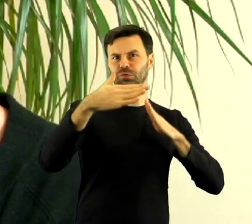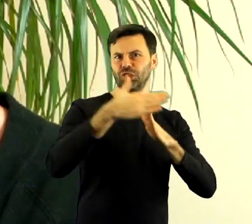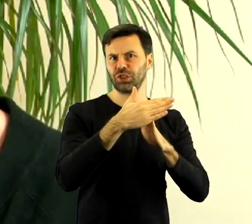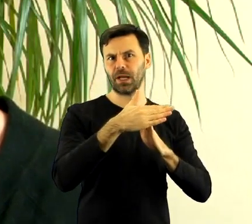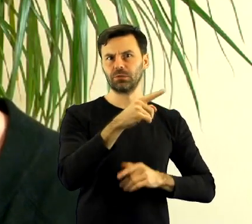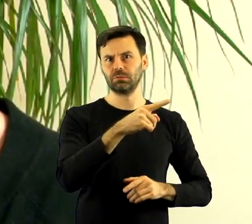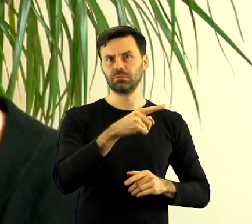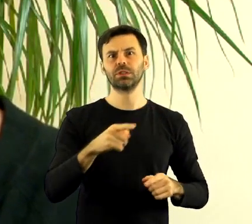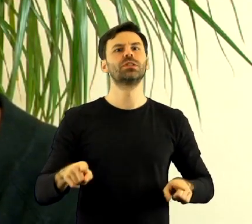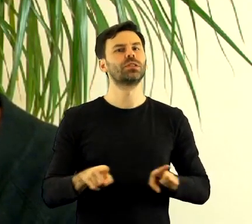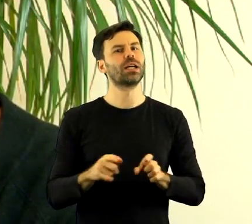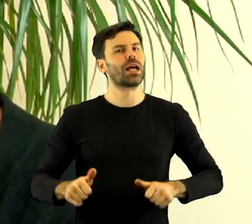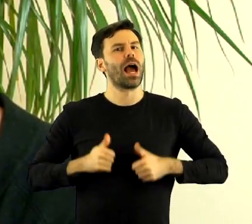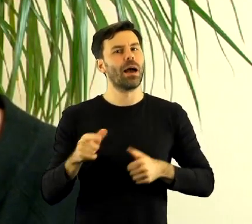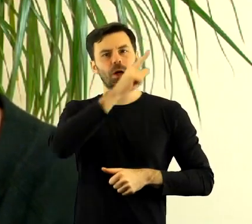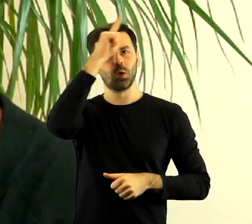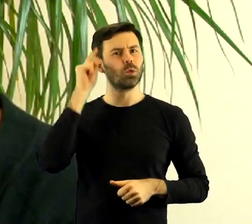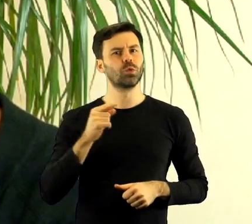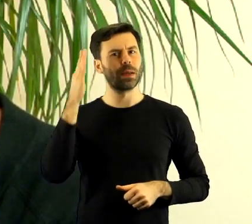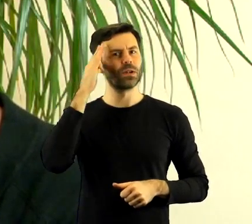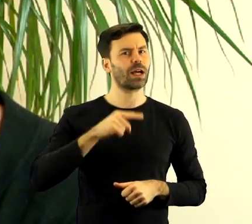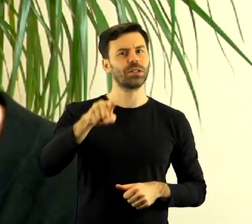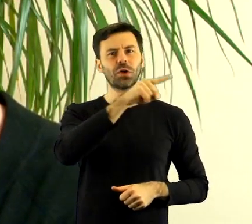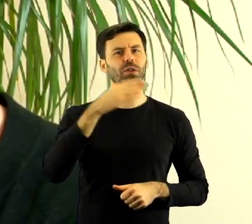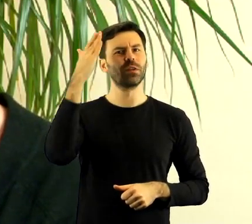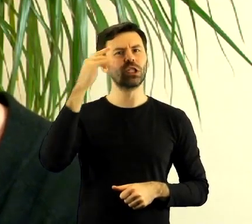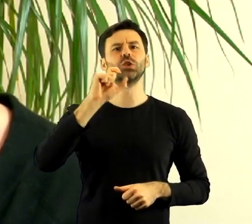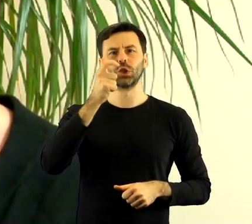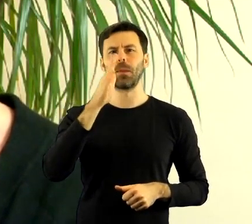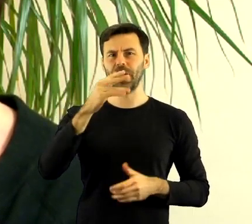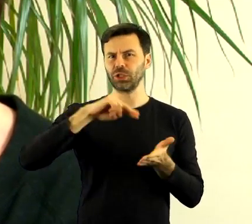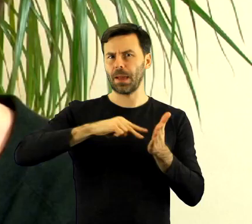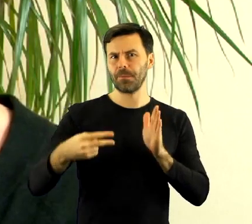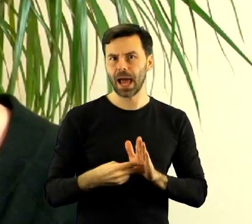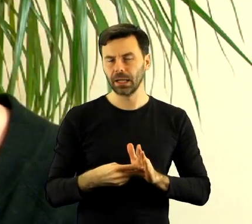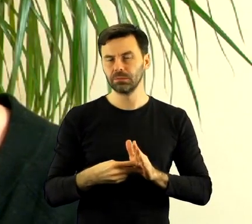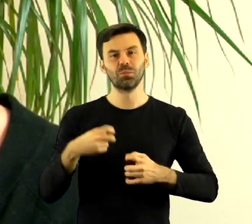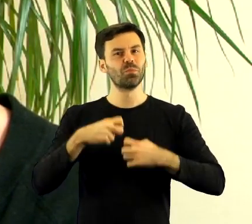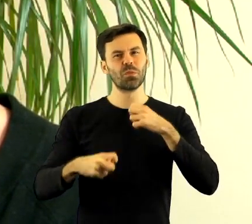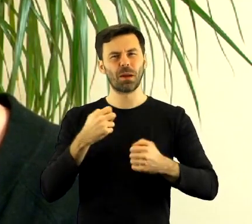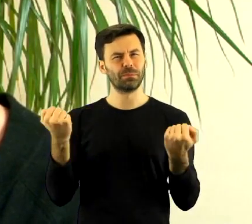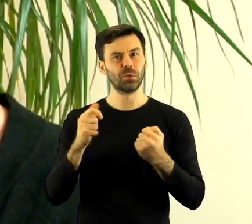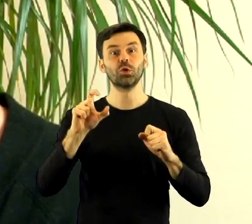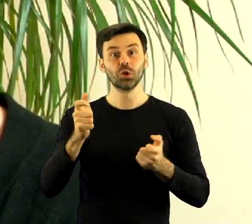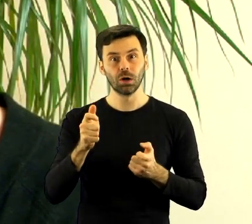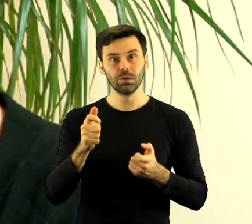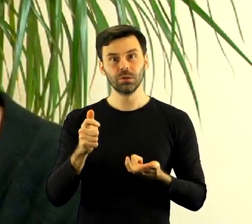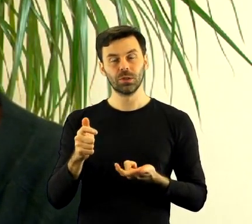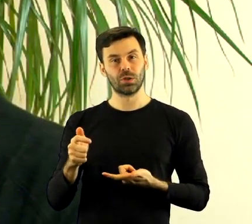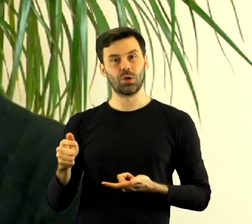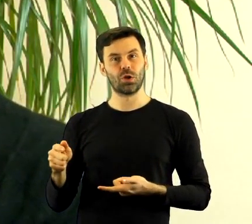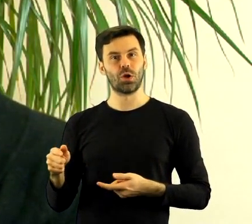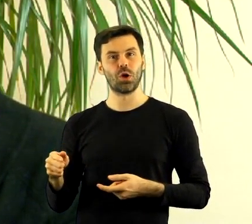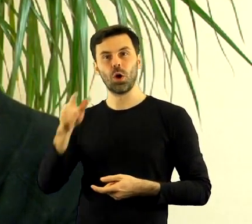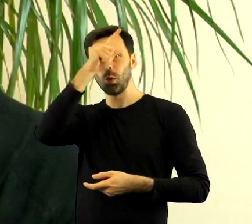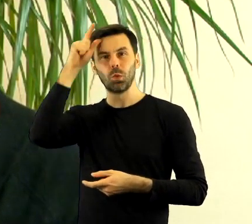i żeby mieszkańcy przede wszystkim dowiedzieli się, co jest planowane. Bo jakby dla nas największym problemem było to, że garstka